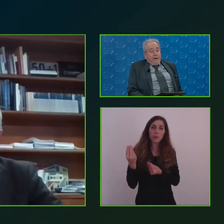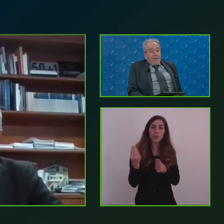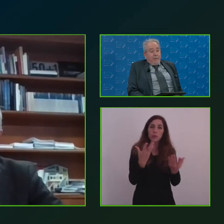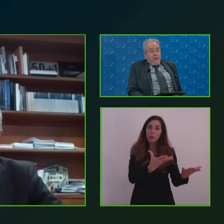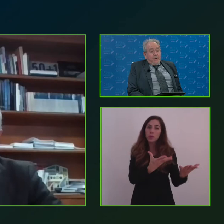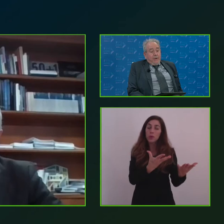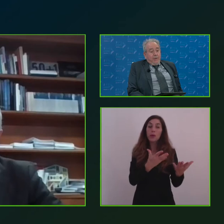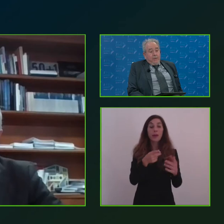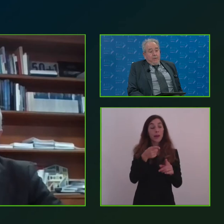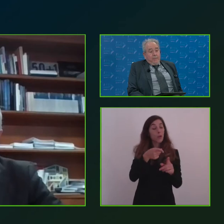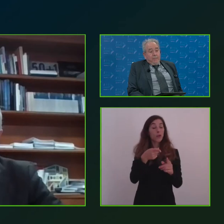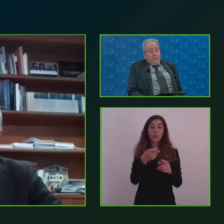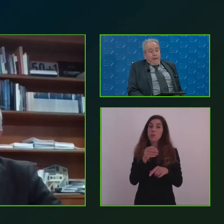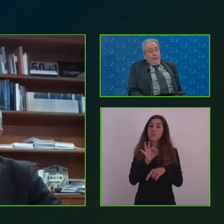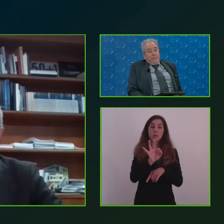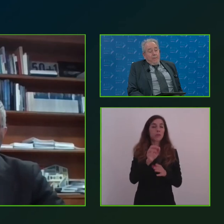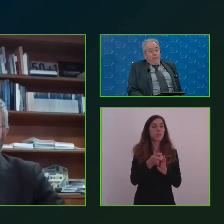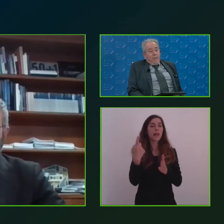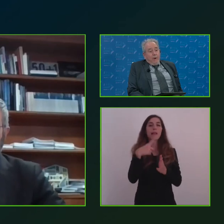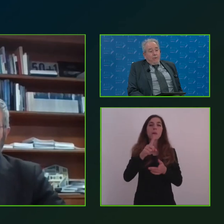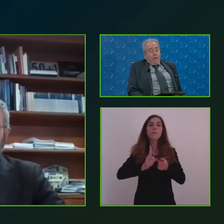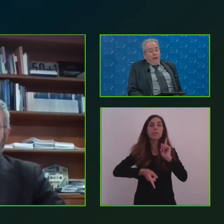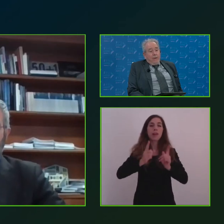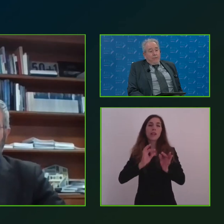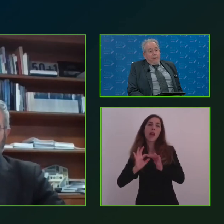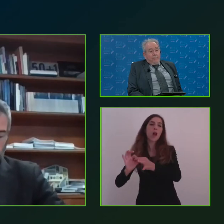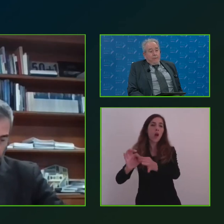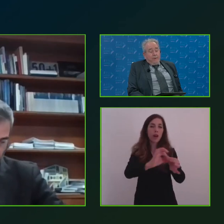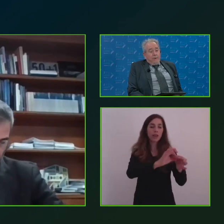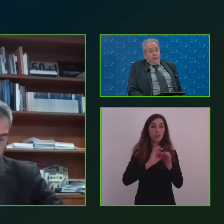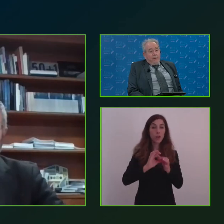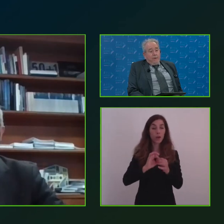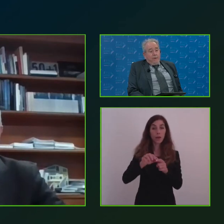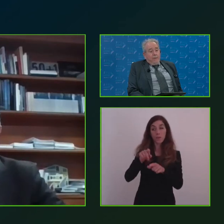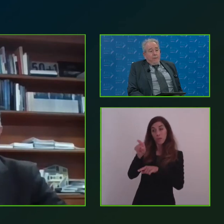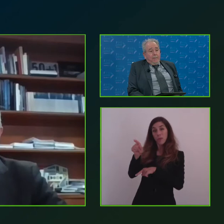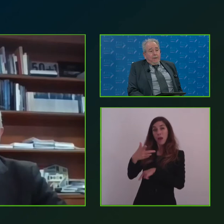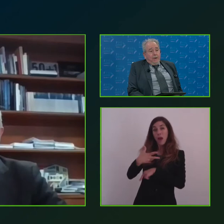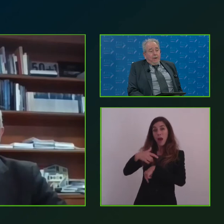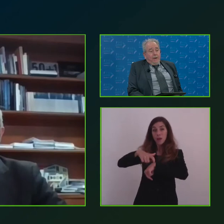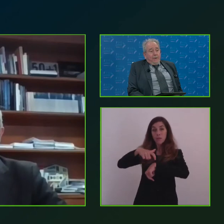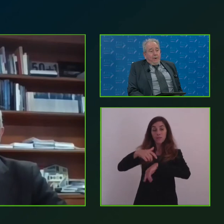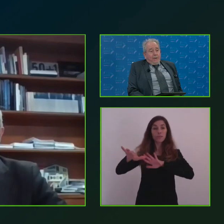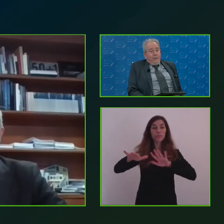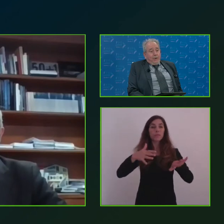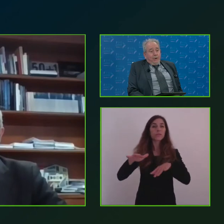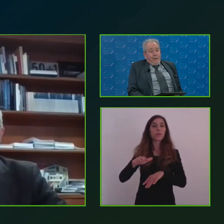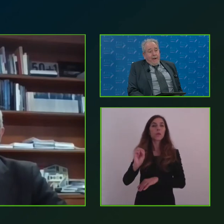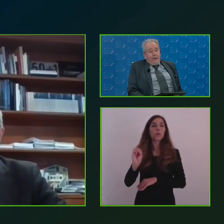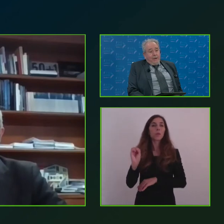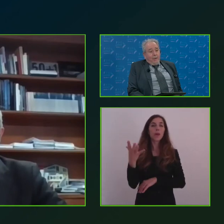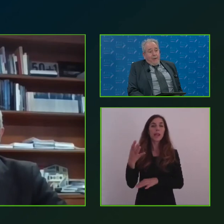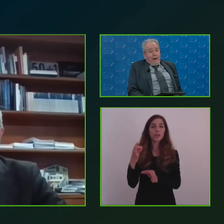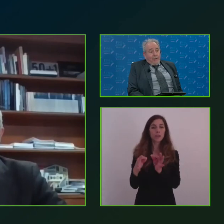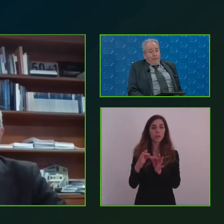delle nostre politiche di coesione. Hai più o meno un quarto d'ora, io mi permetterò durante il quarto d